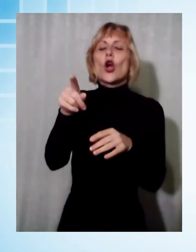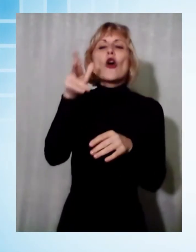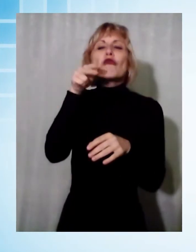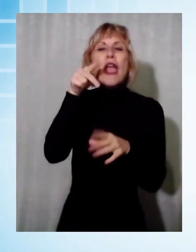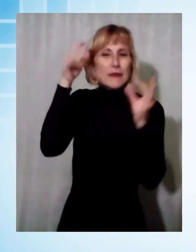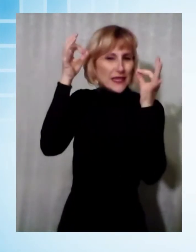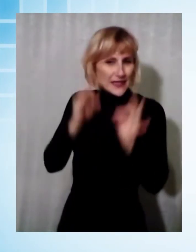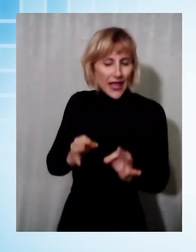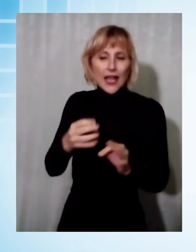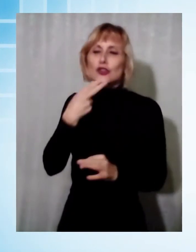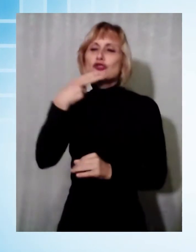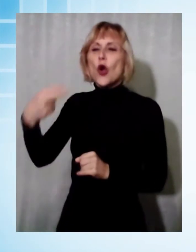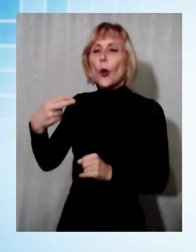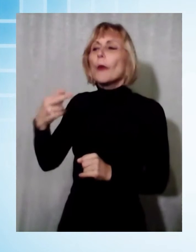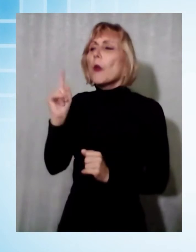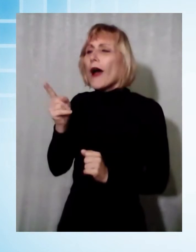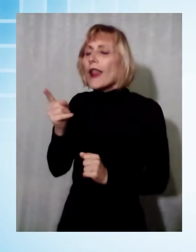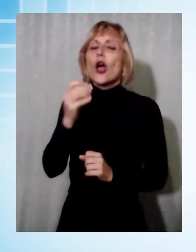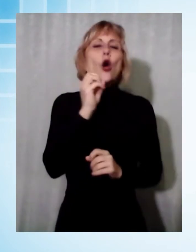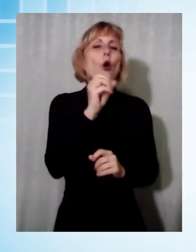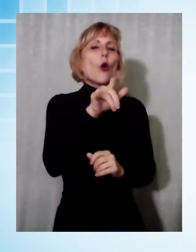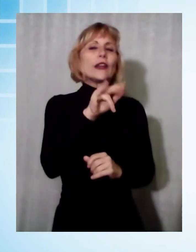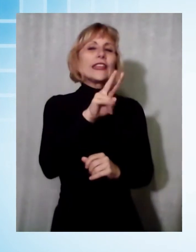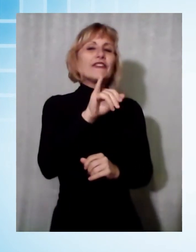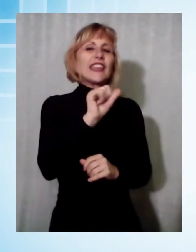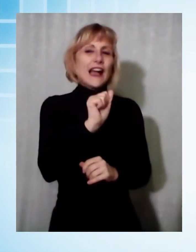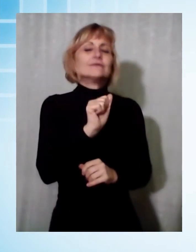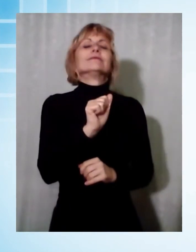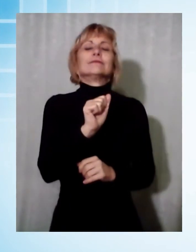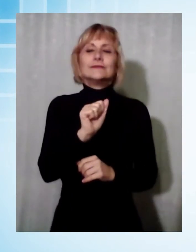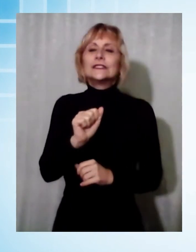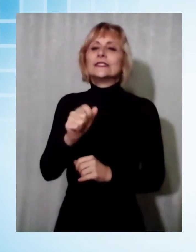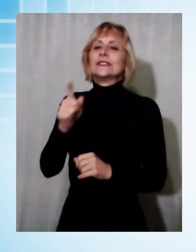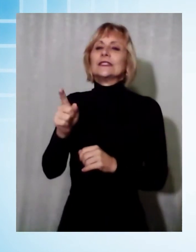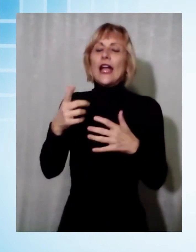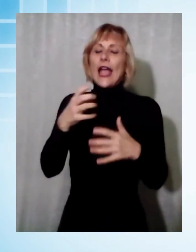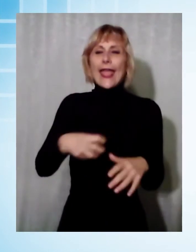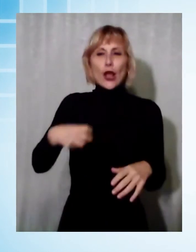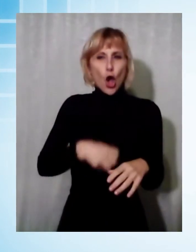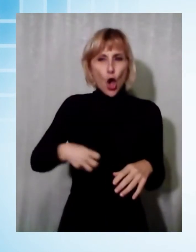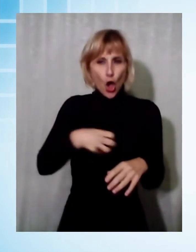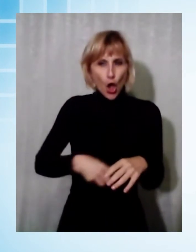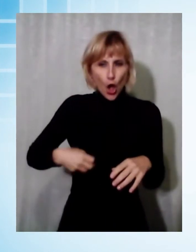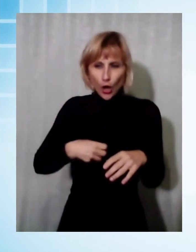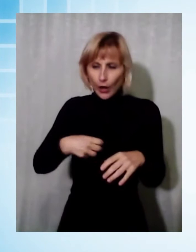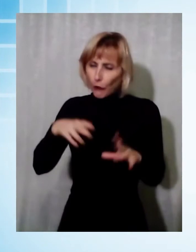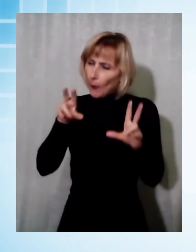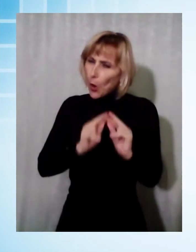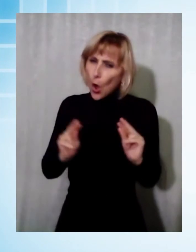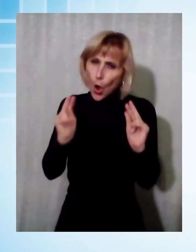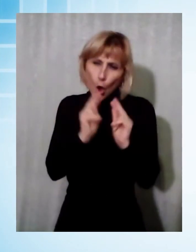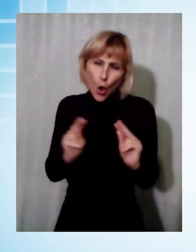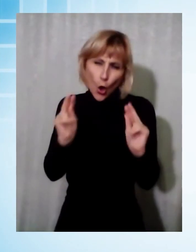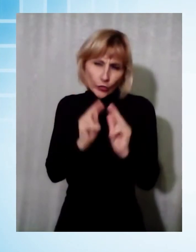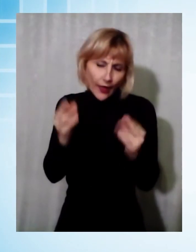Olivia, in diretta. A reparto di ostetricia e ginecologia di Barga è arrivato da poco un ecografo di ultima generazione che è considerato quanto di più